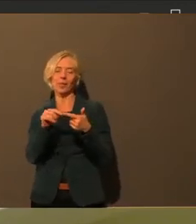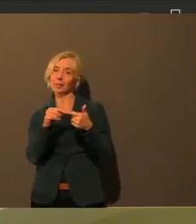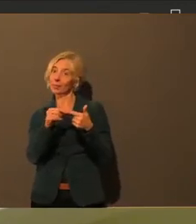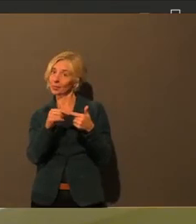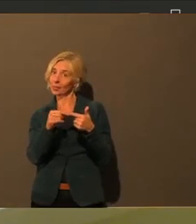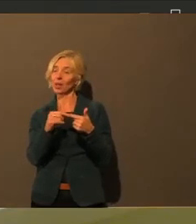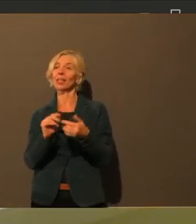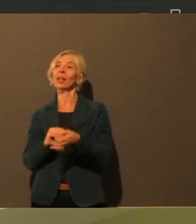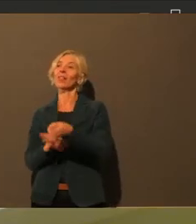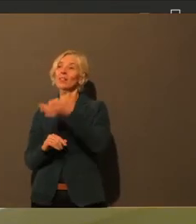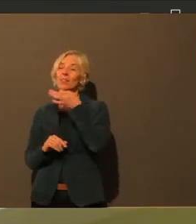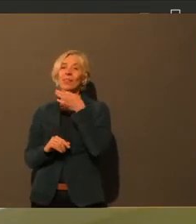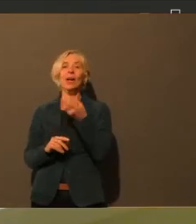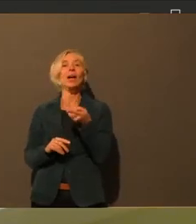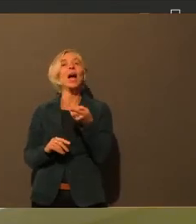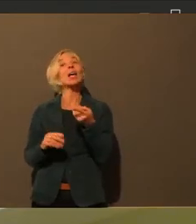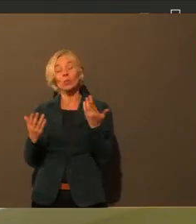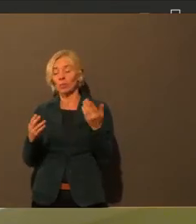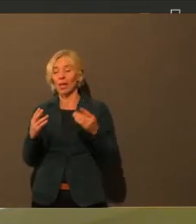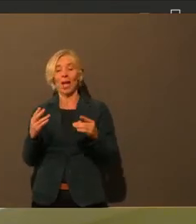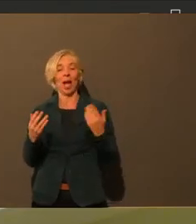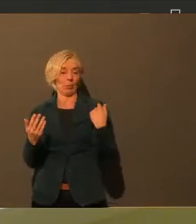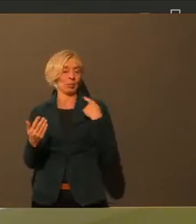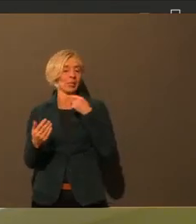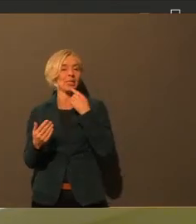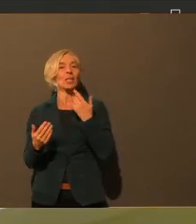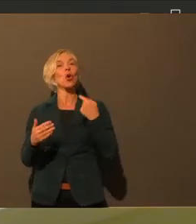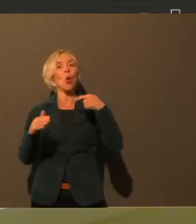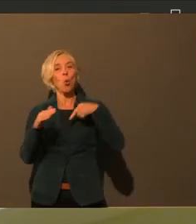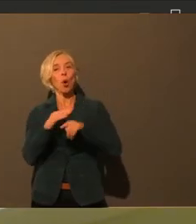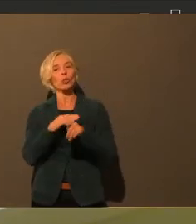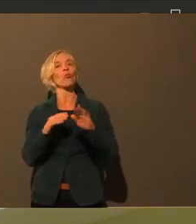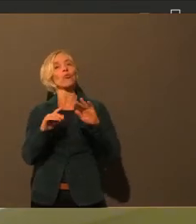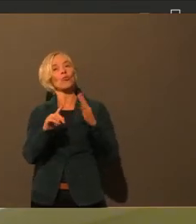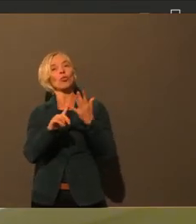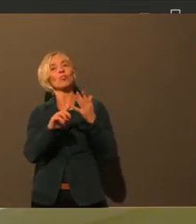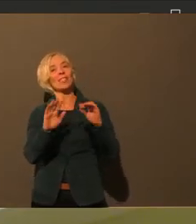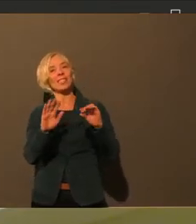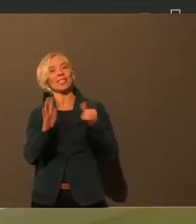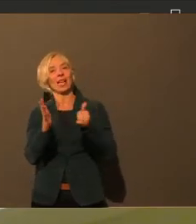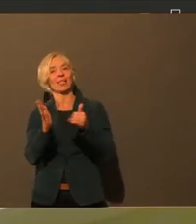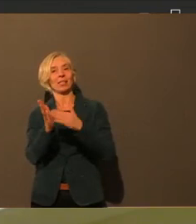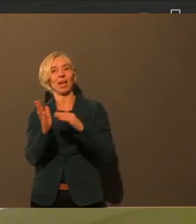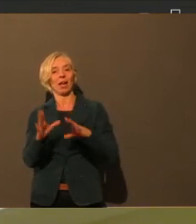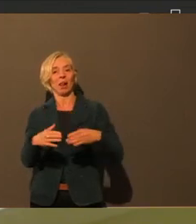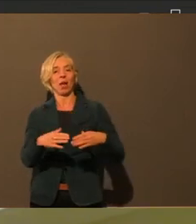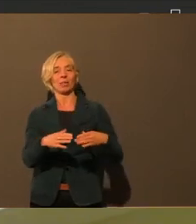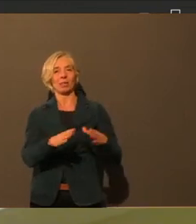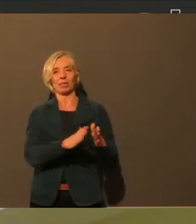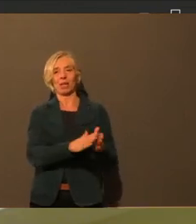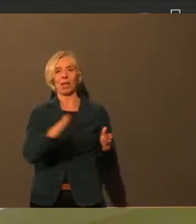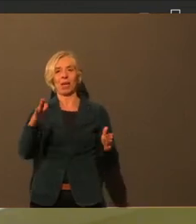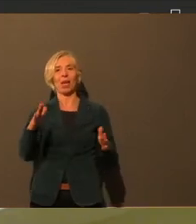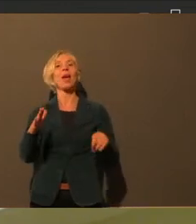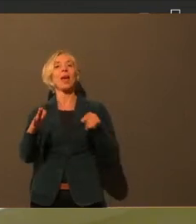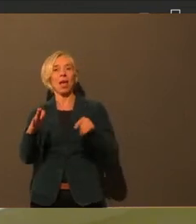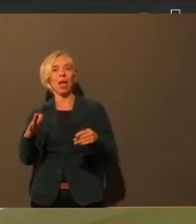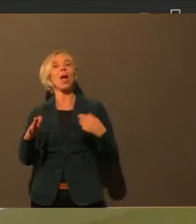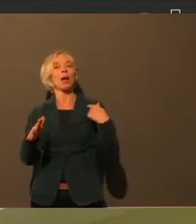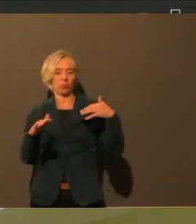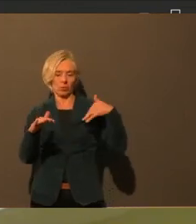in der Unterstufe. Da ist ja auffällig gewesen in den letzten Wochen, dass Augsburg hier